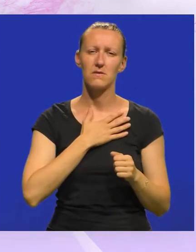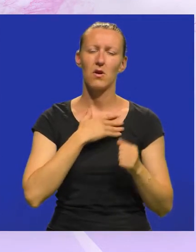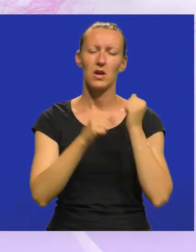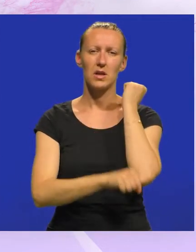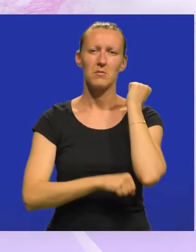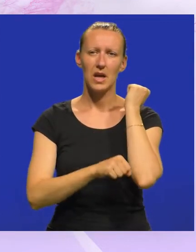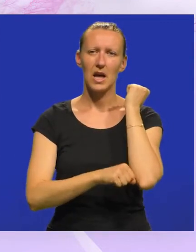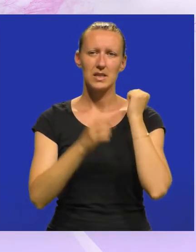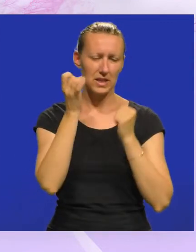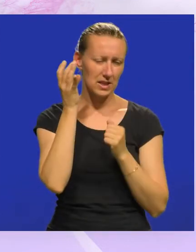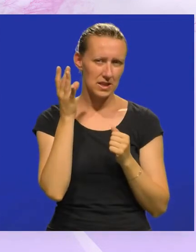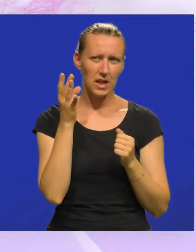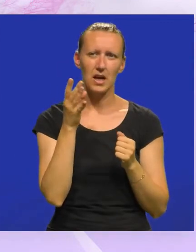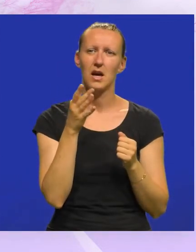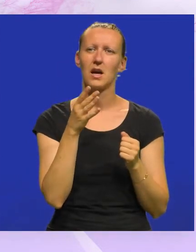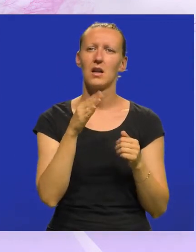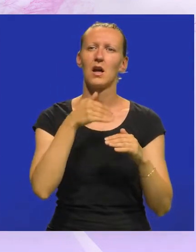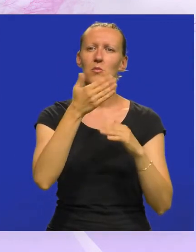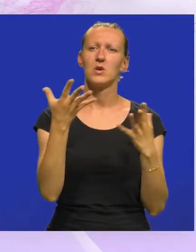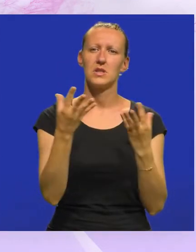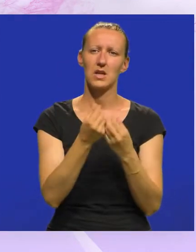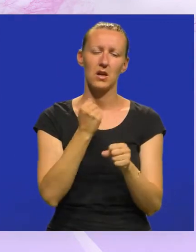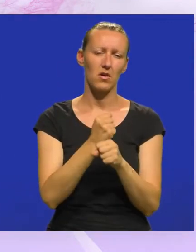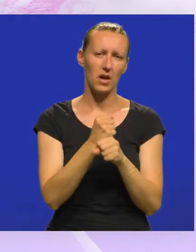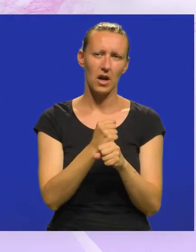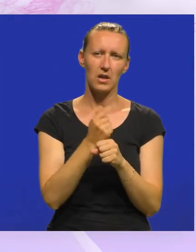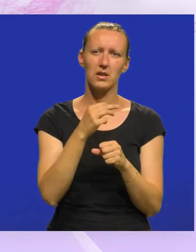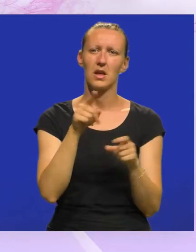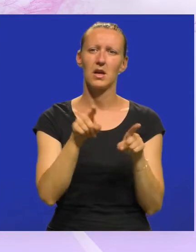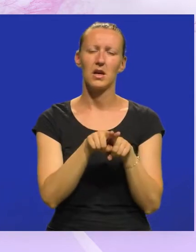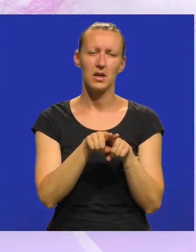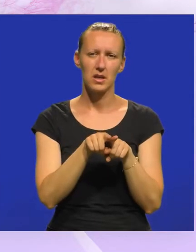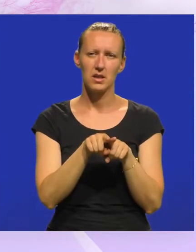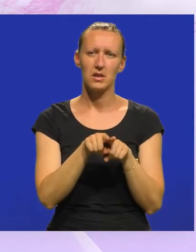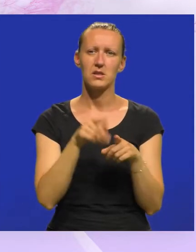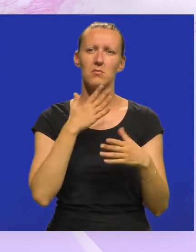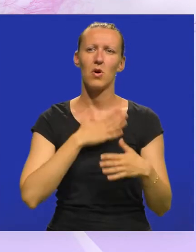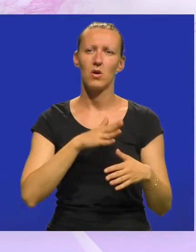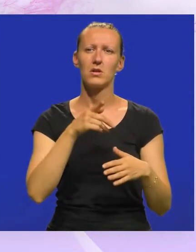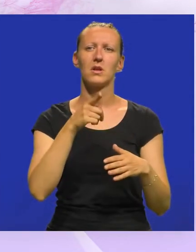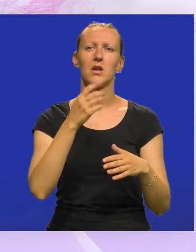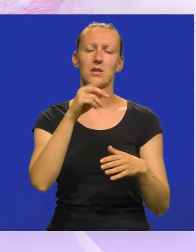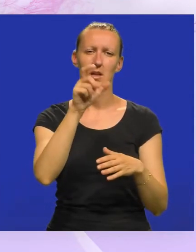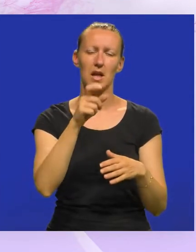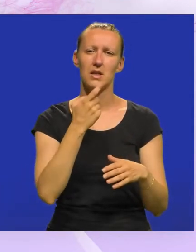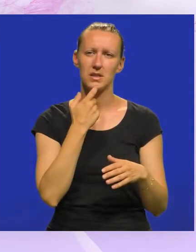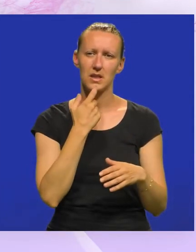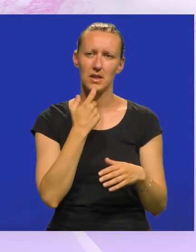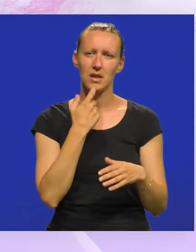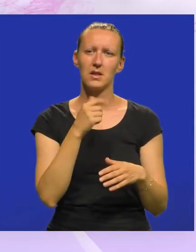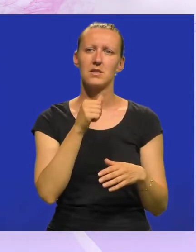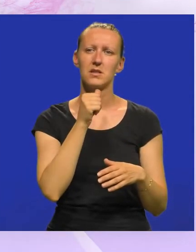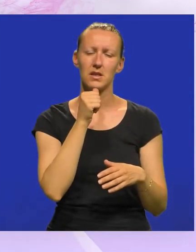gimnazijskih dana a poslije smo zajedno radile na istom odjelu Departimentu Italjanistika